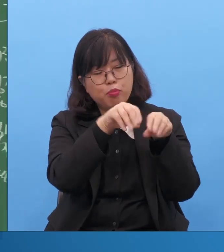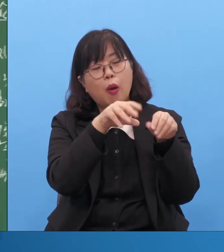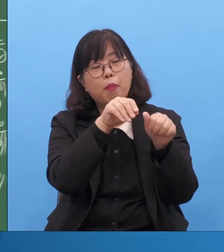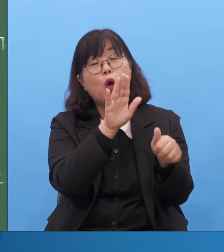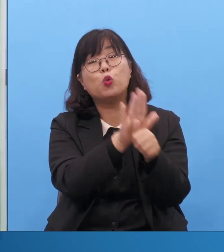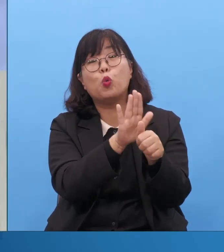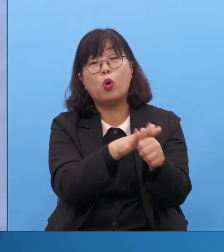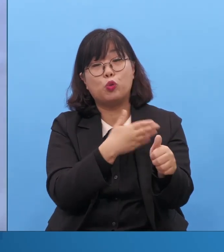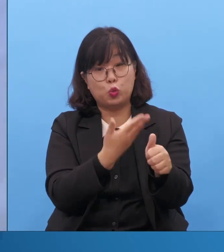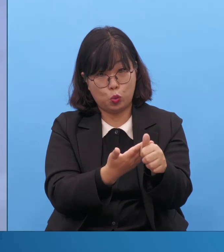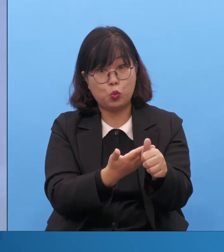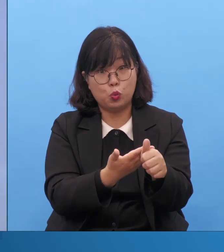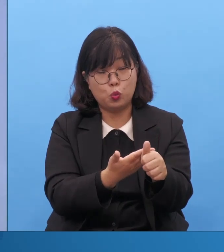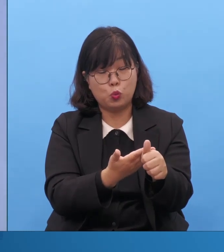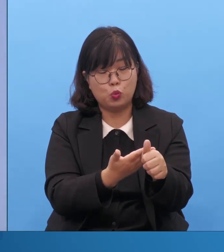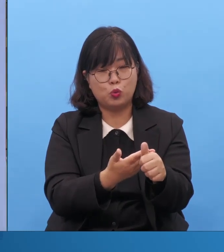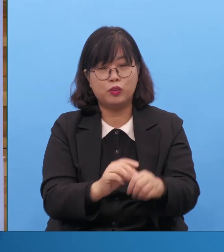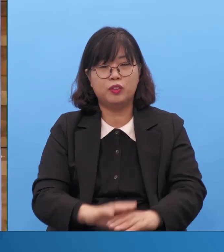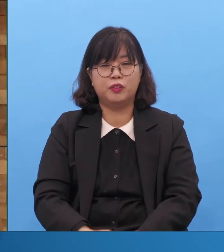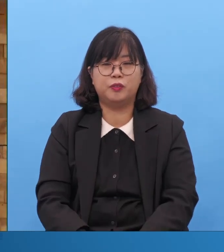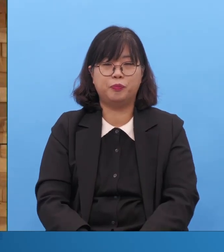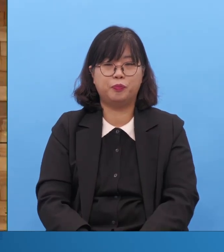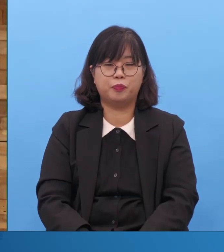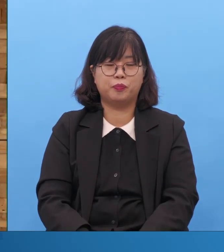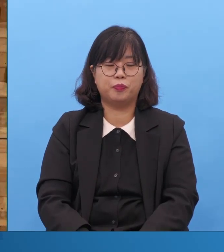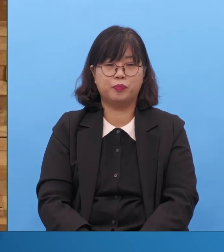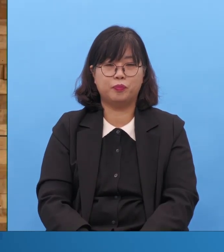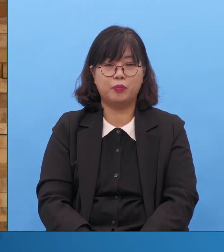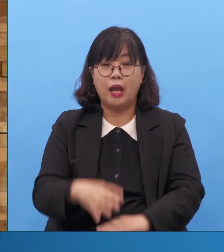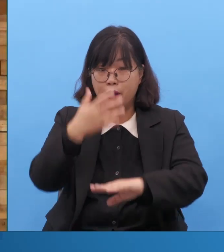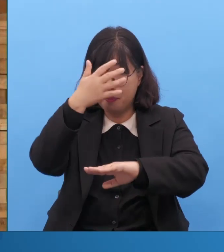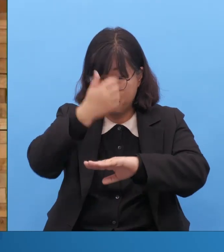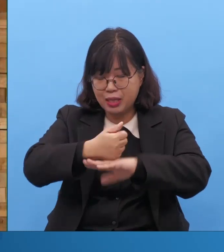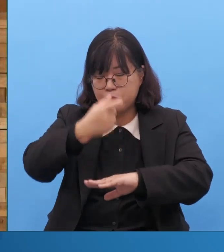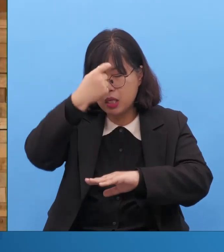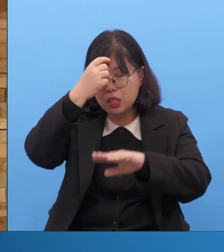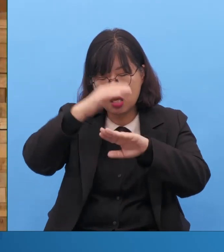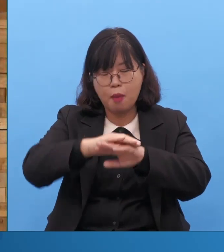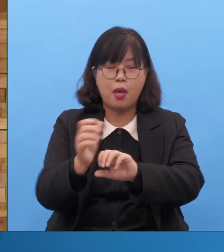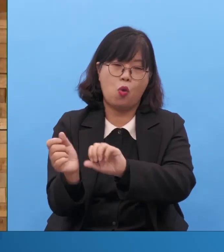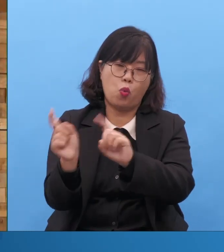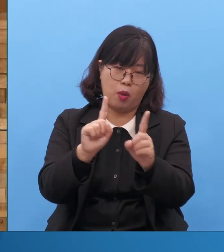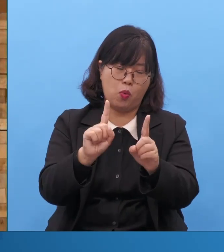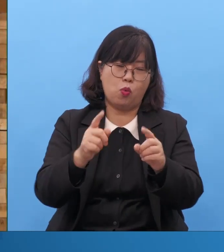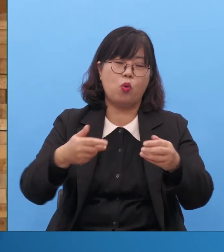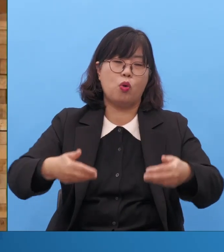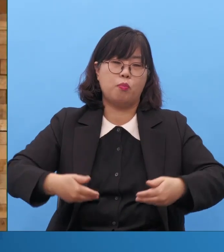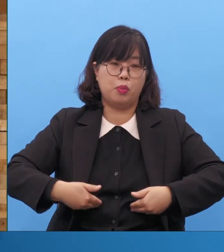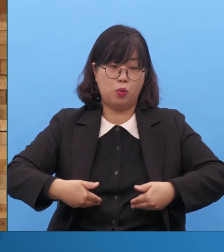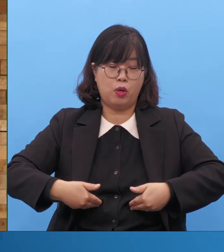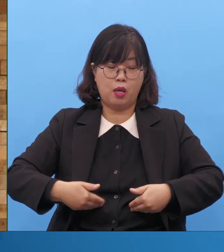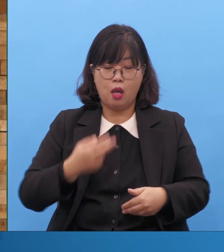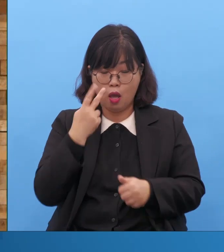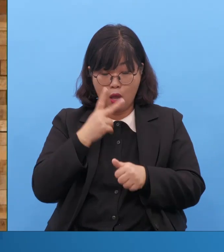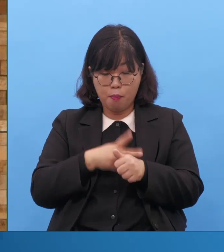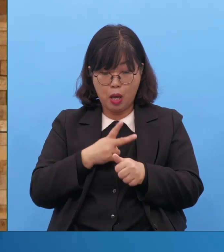그래, 성경에는 서신을 통해서 메시지를 계속 보낸 겁니다.